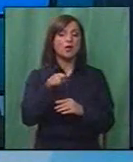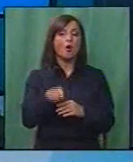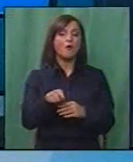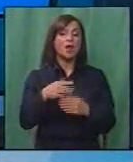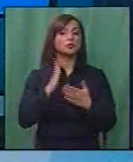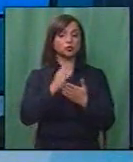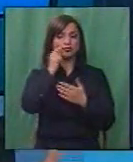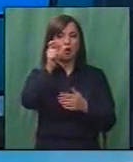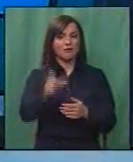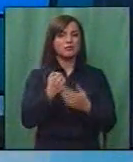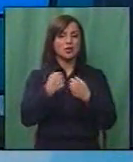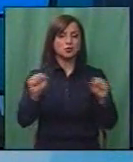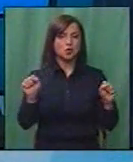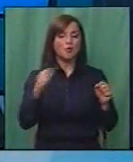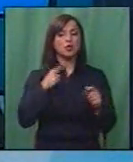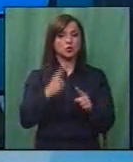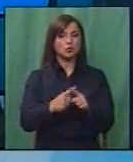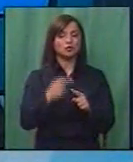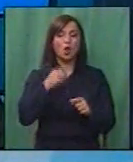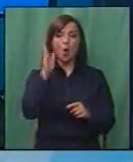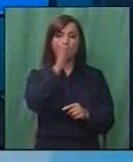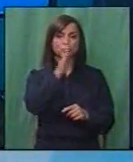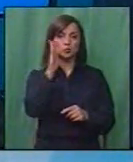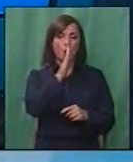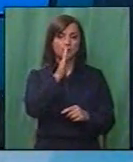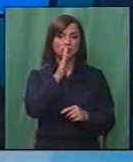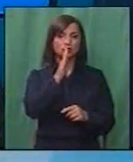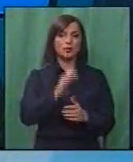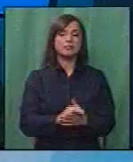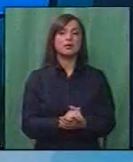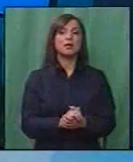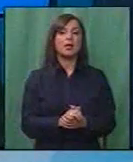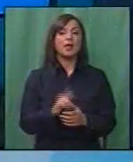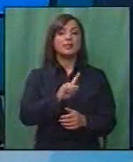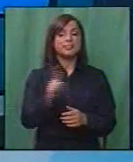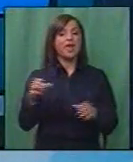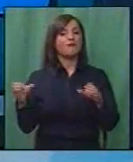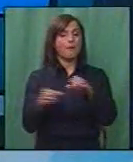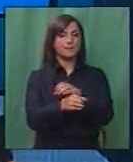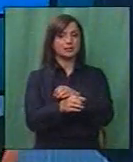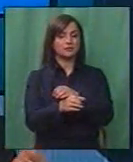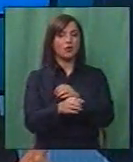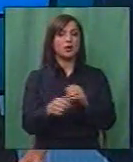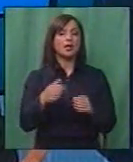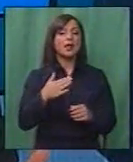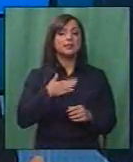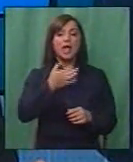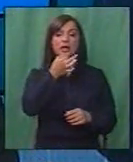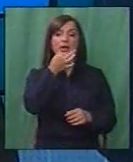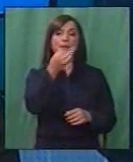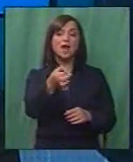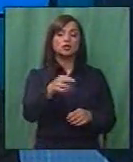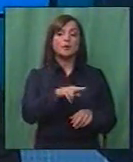Значи, тој е на слобода. Точно, затоа што е осомничен, не е во притвор. Ние ги